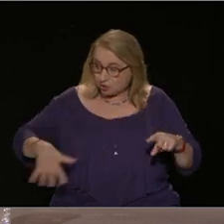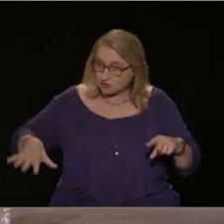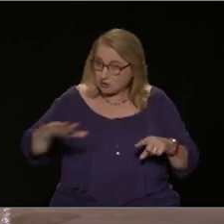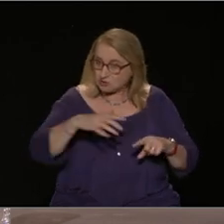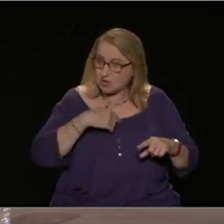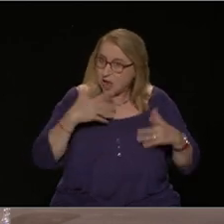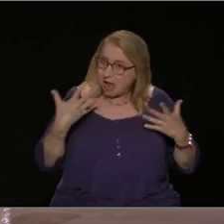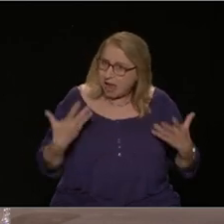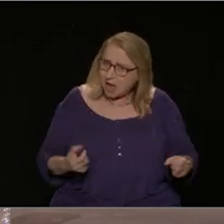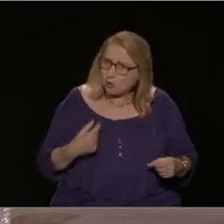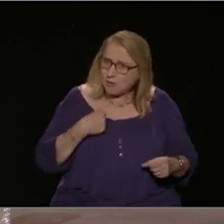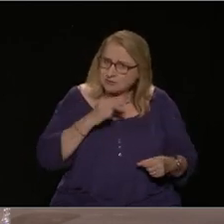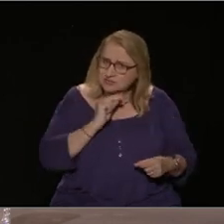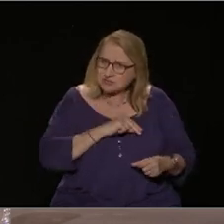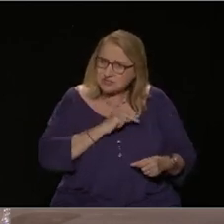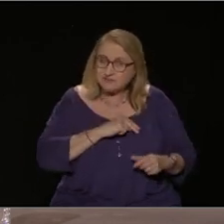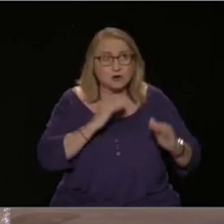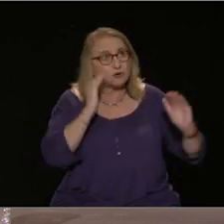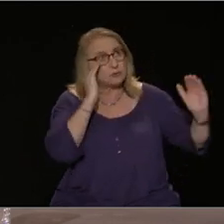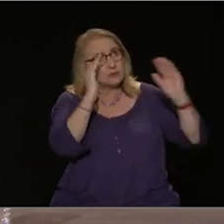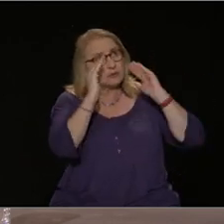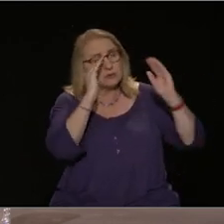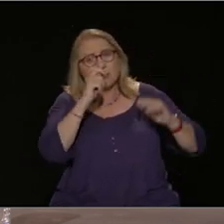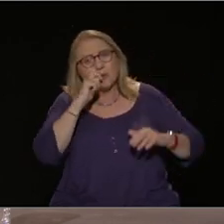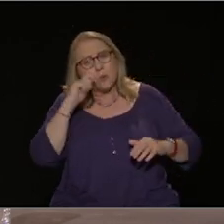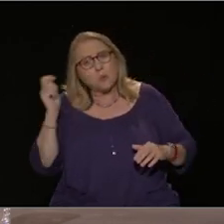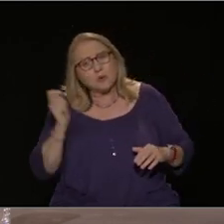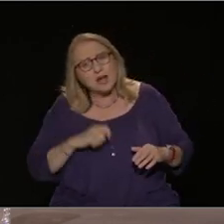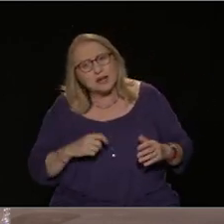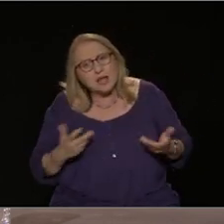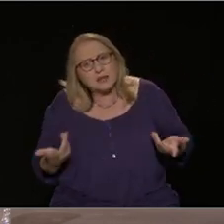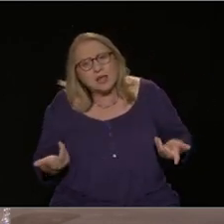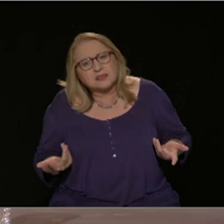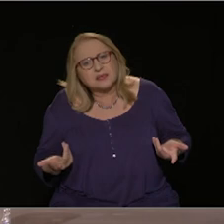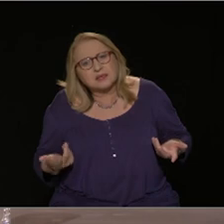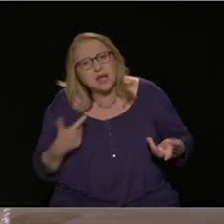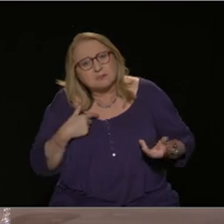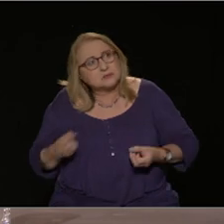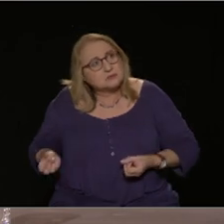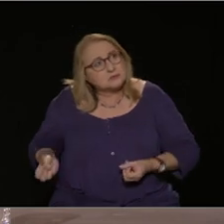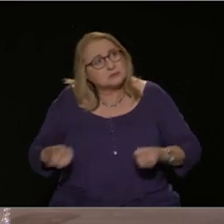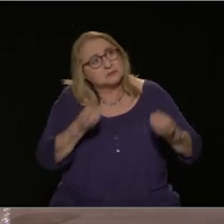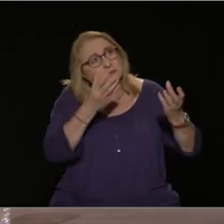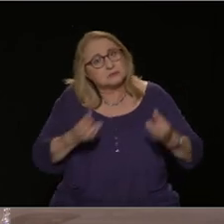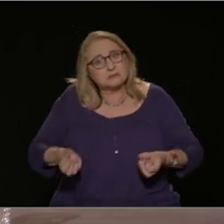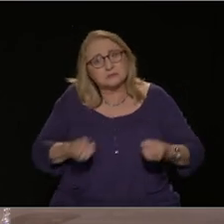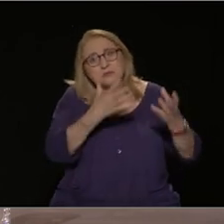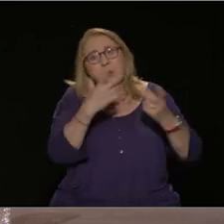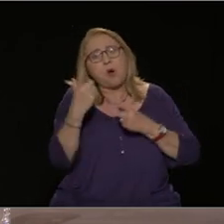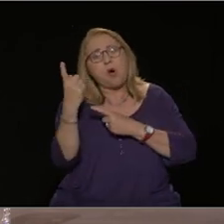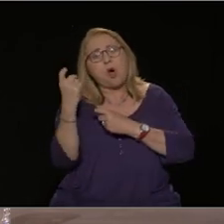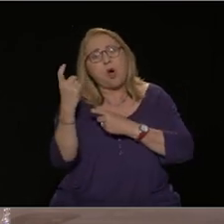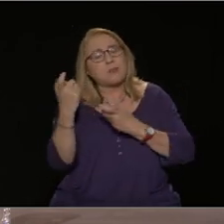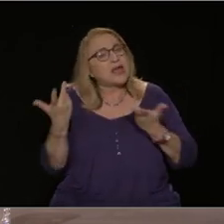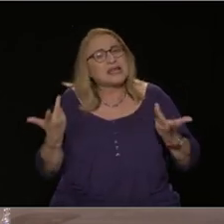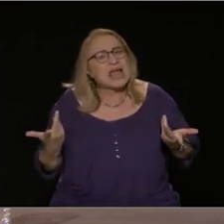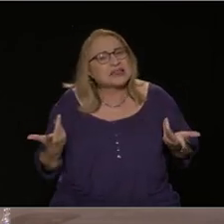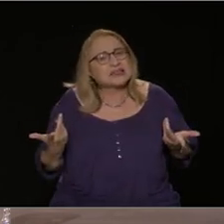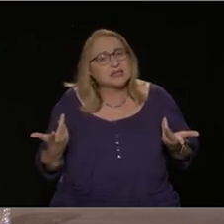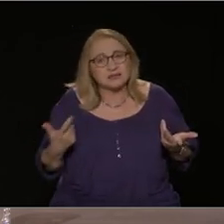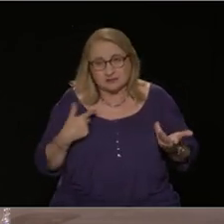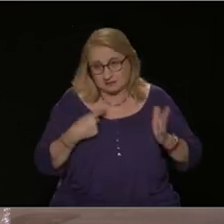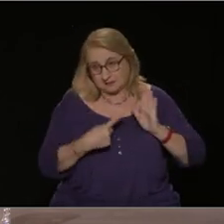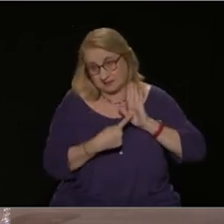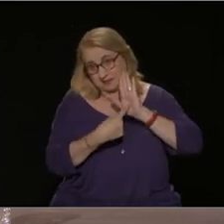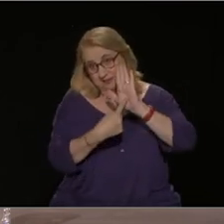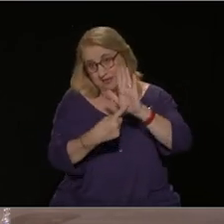υπερασπίσουμε στην Ουκρανία που στέλνουμε όπλα. Πιστεύει κανείς ότι γινόμαστε πιο ισχυροί ή επειδή, για να δείξουμε